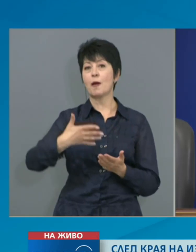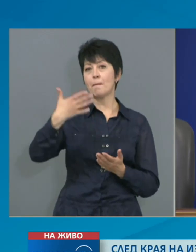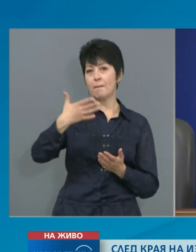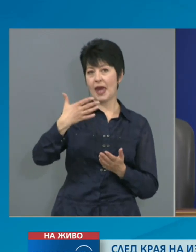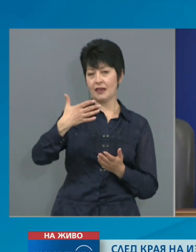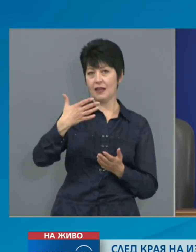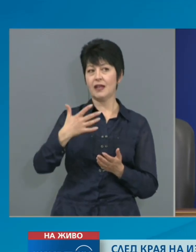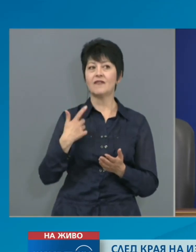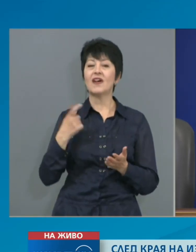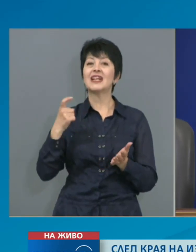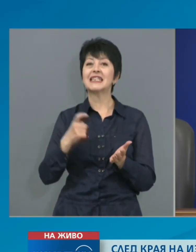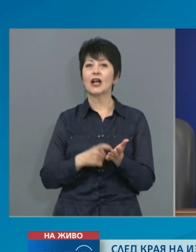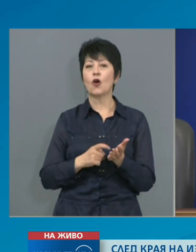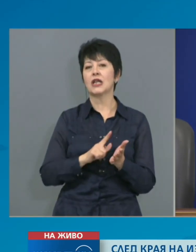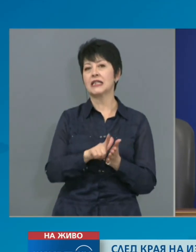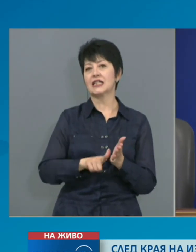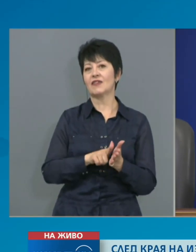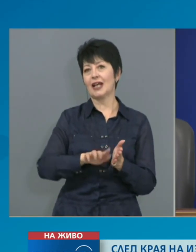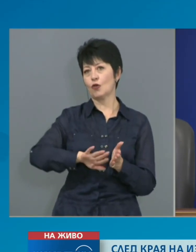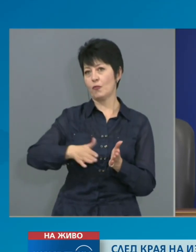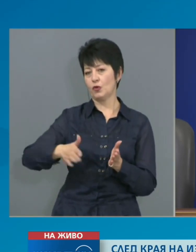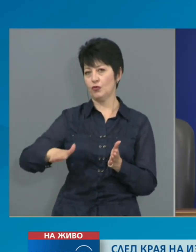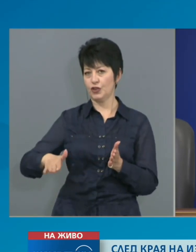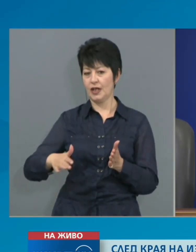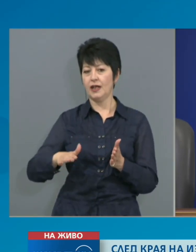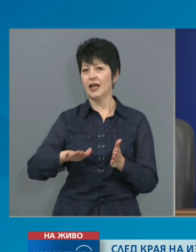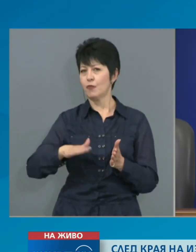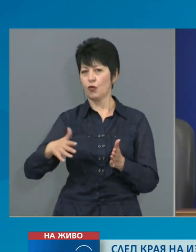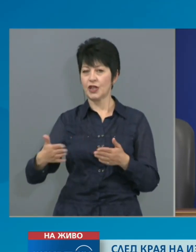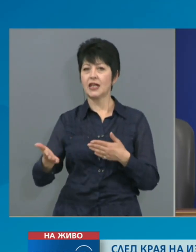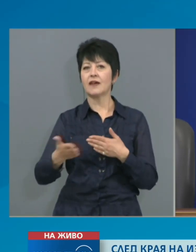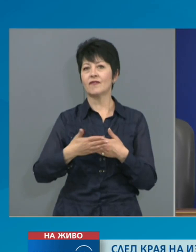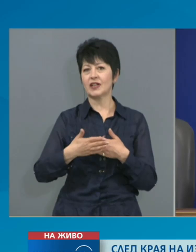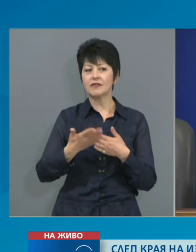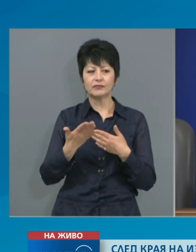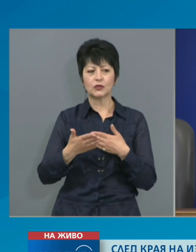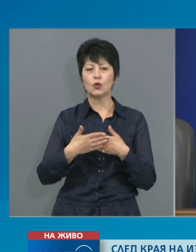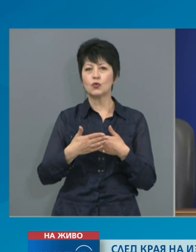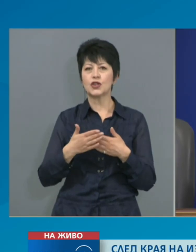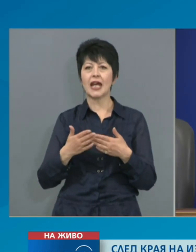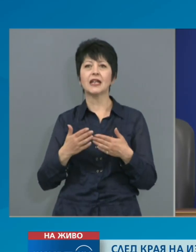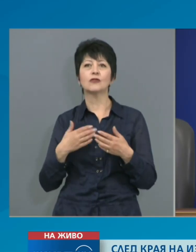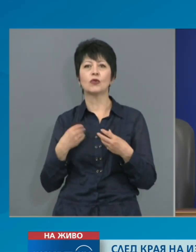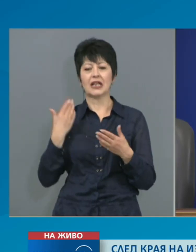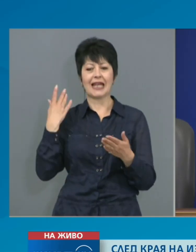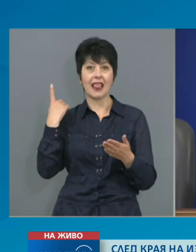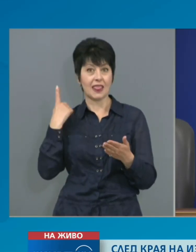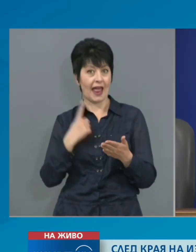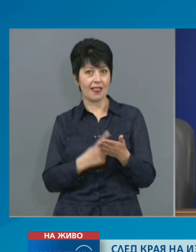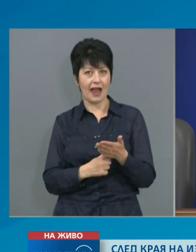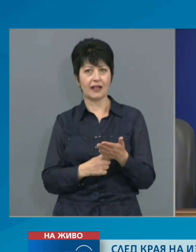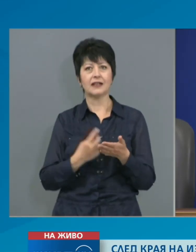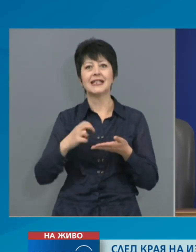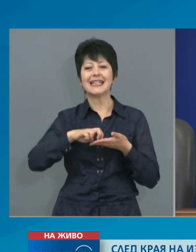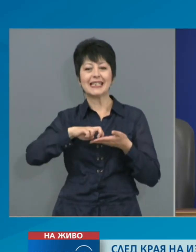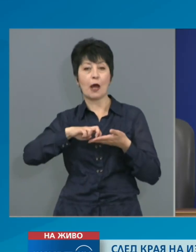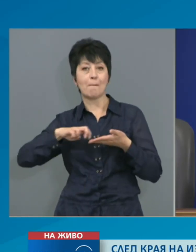извънредното положение по отношение на налагането възможността или невъзможността да се налагат запори